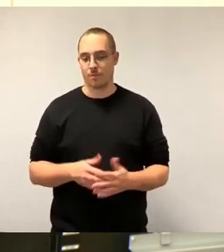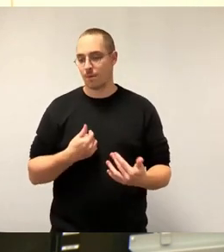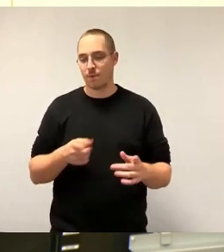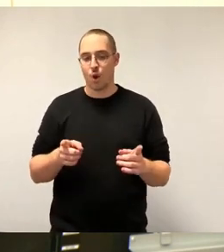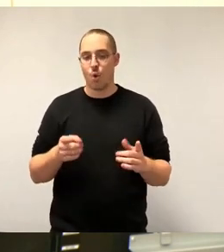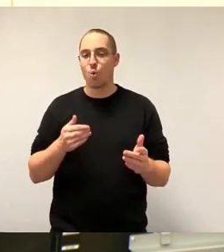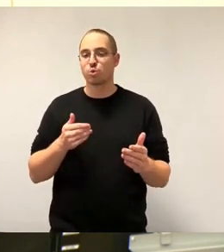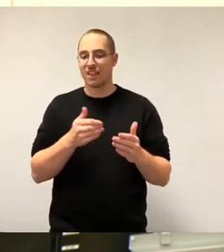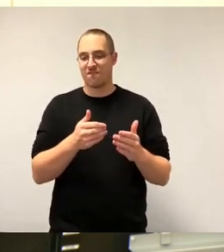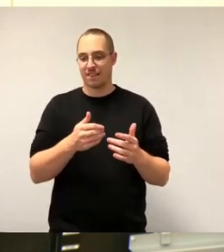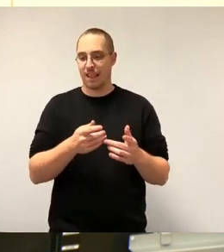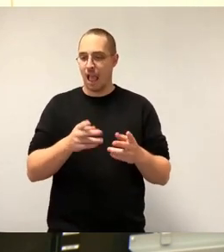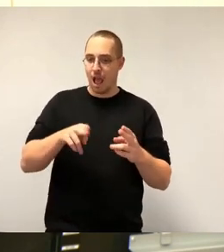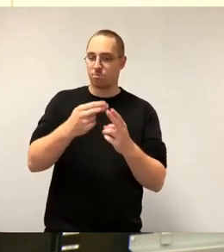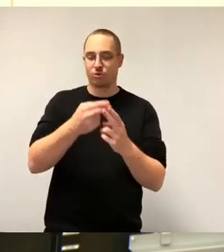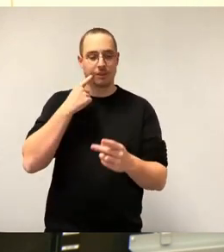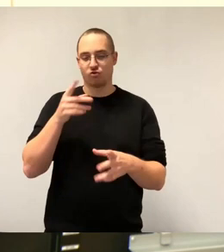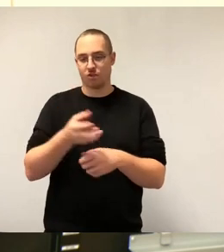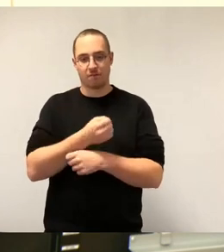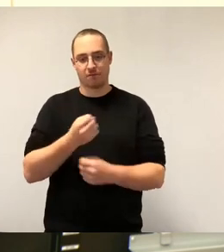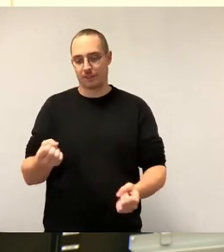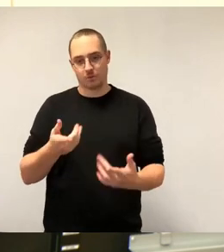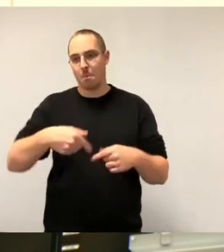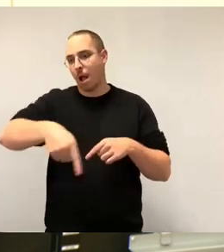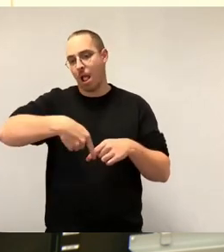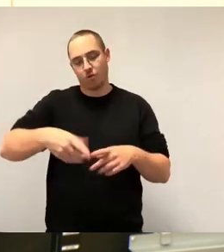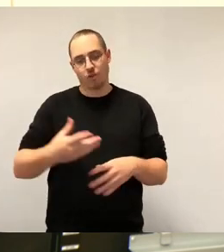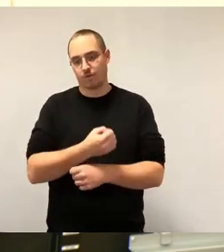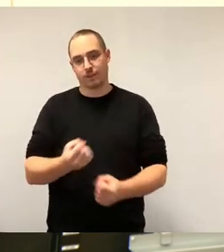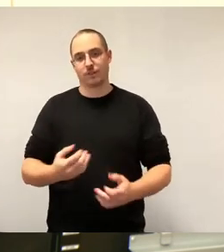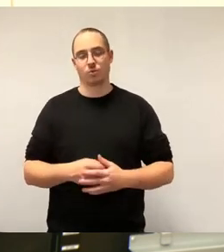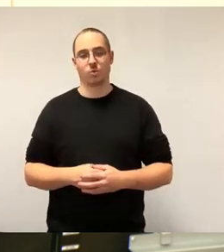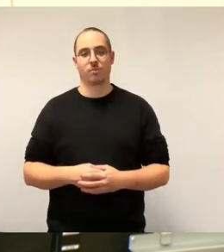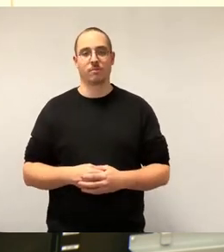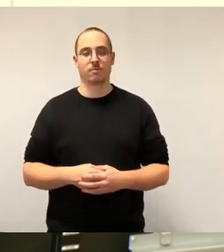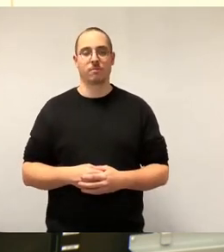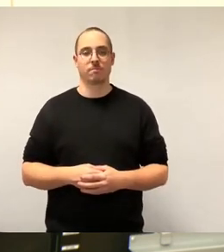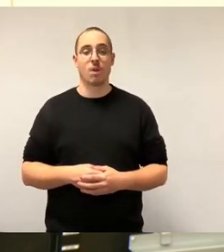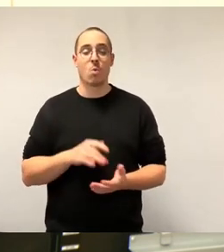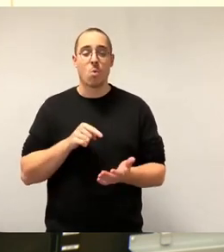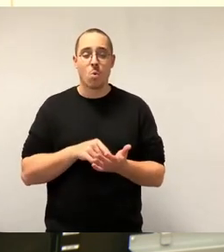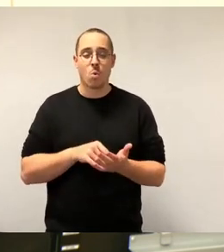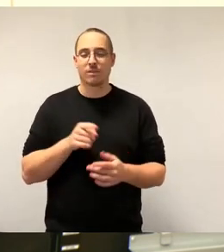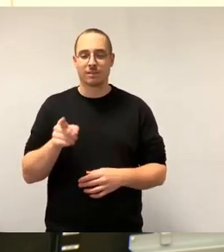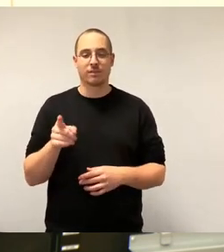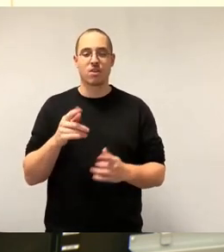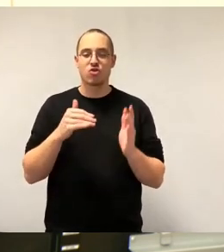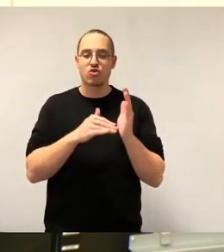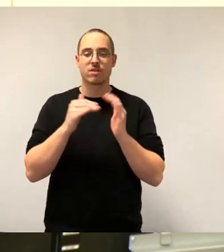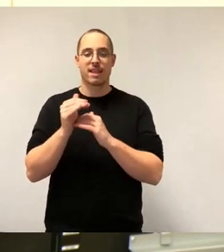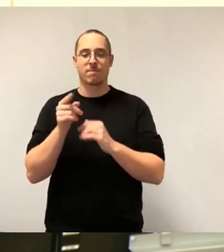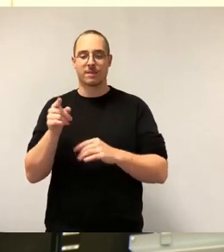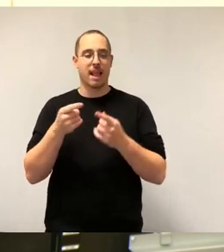nicht zu rechnen. Das gilt umso mehr, als dass eine grundlegend andere Systematik der bisherigen Förderung der